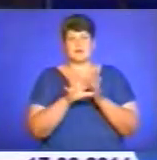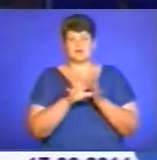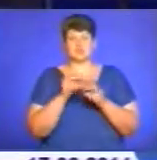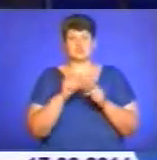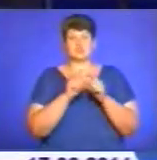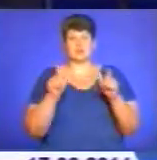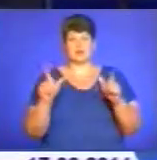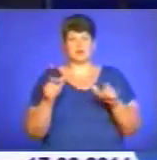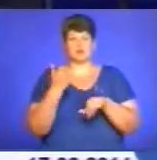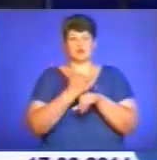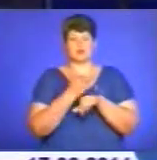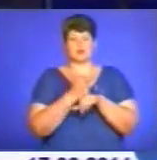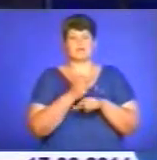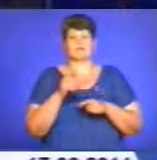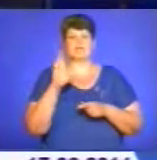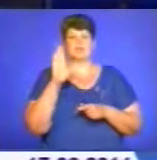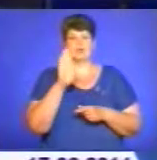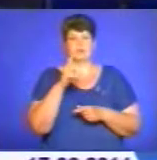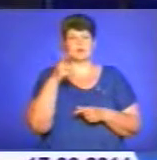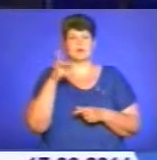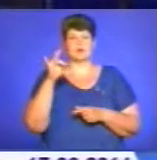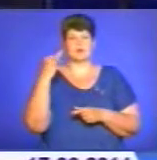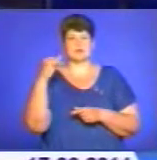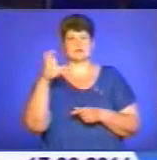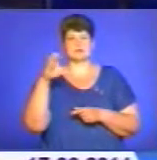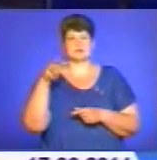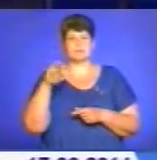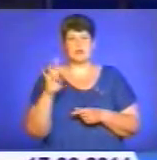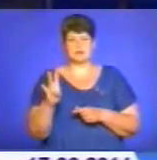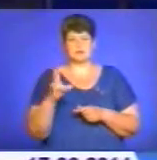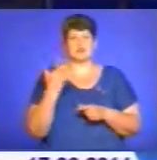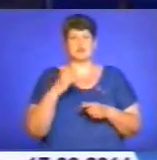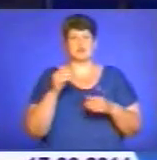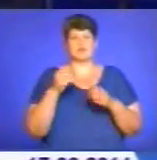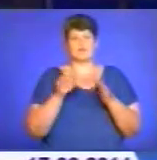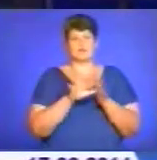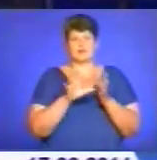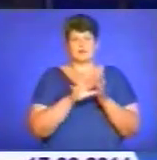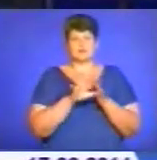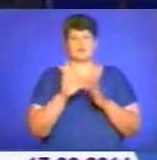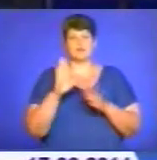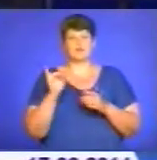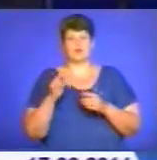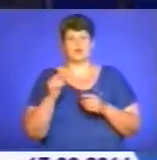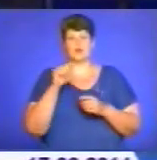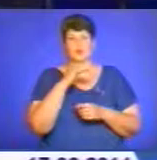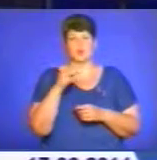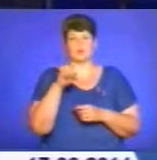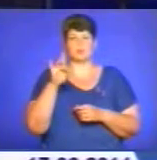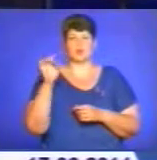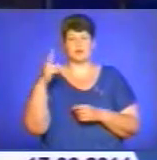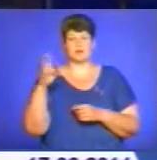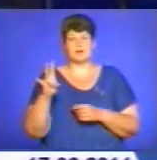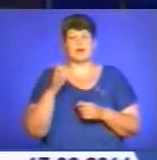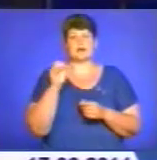очолив віце-прем'єр-міністр Володимир Гройсман. Заступником став міністр енергетики та вугільної промисловості Юрій Продан. Арсеній